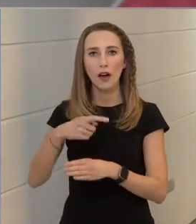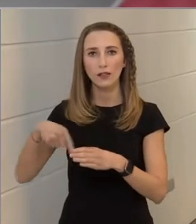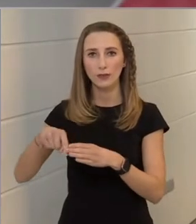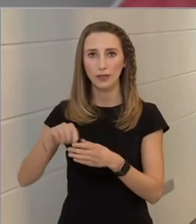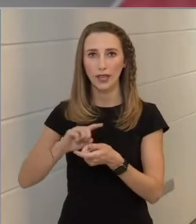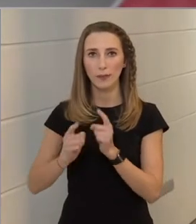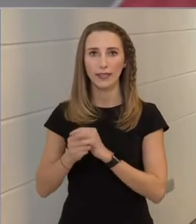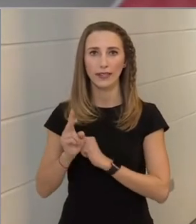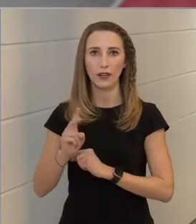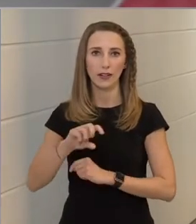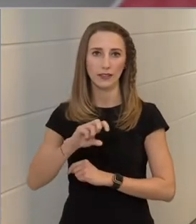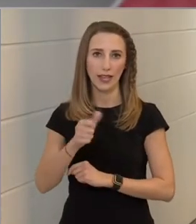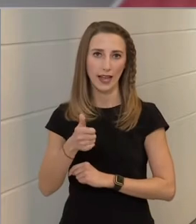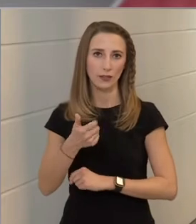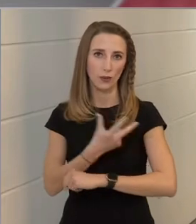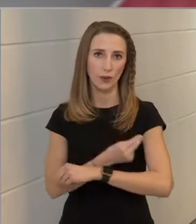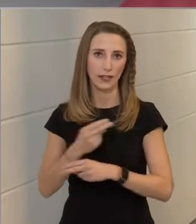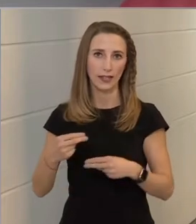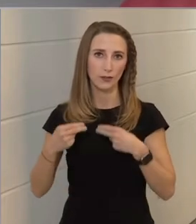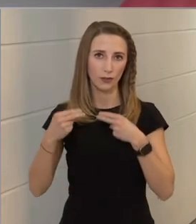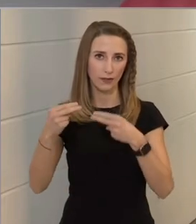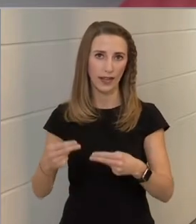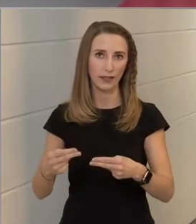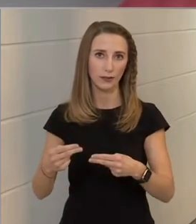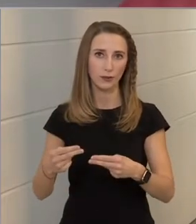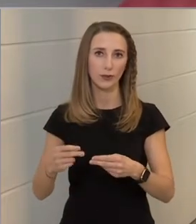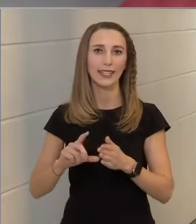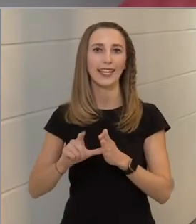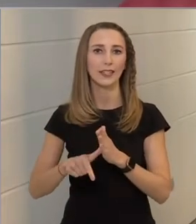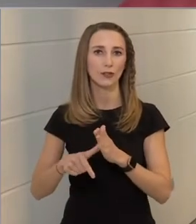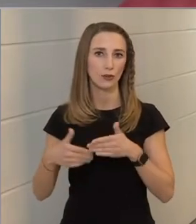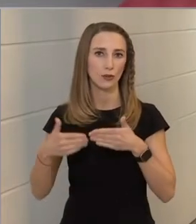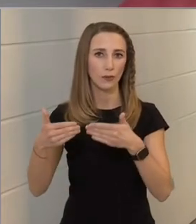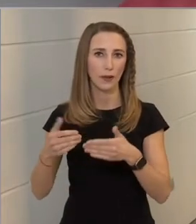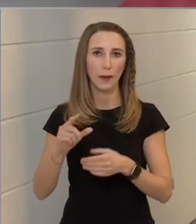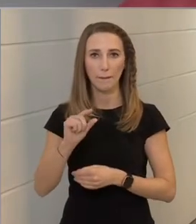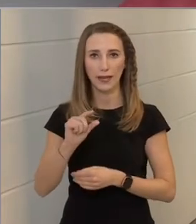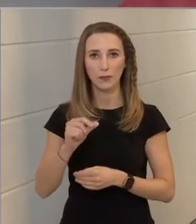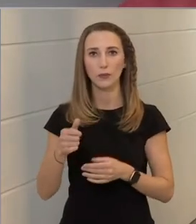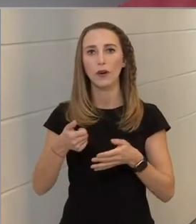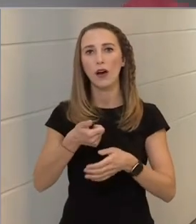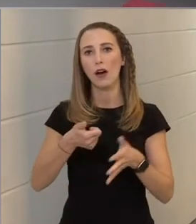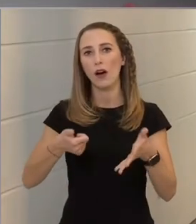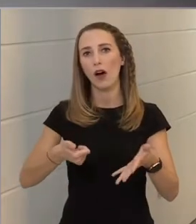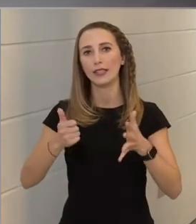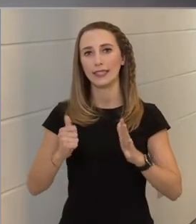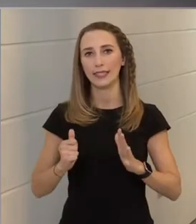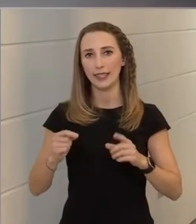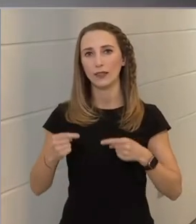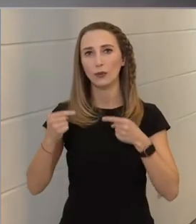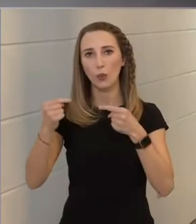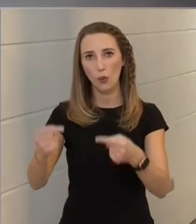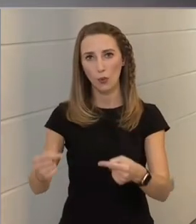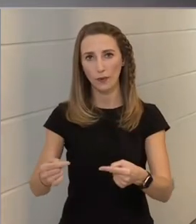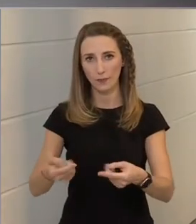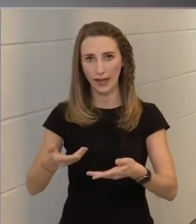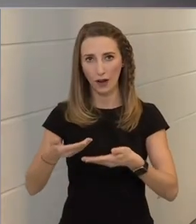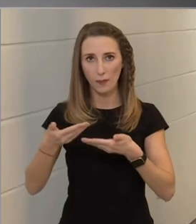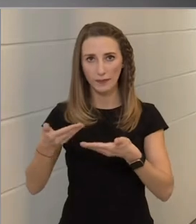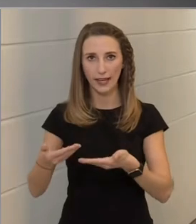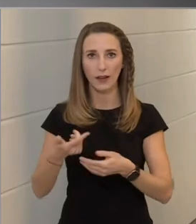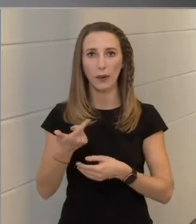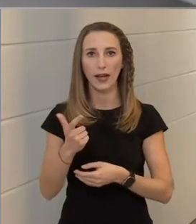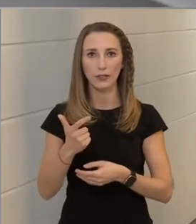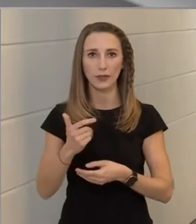pedig, akik az első oltást követő később, minimum hat héten túl kapták meg a